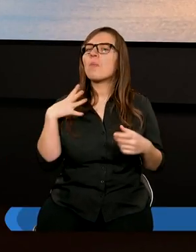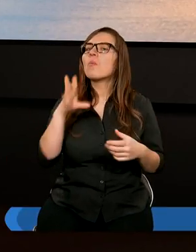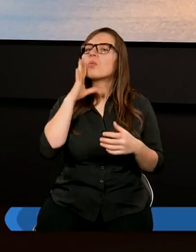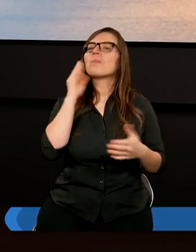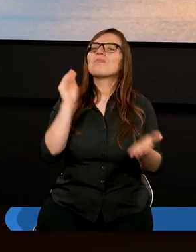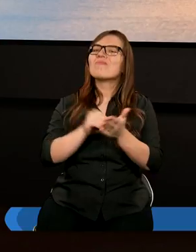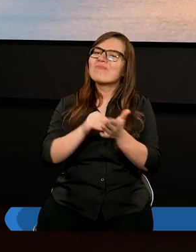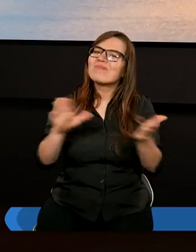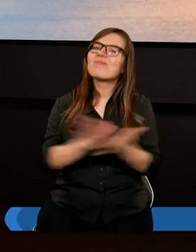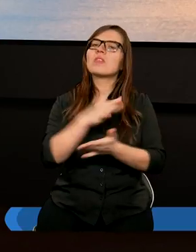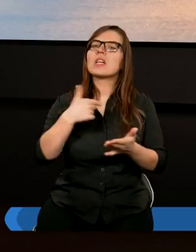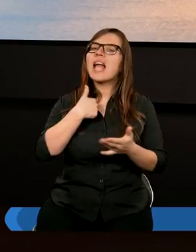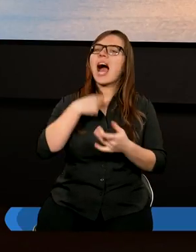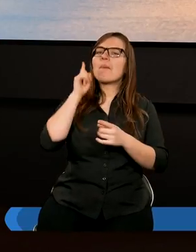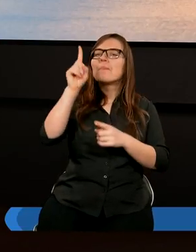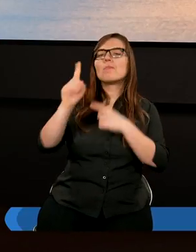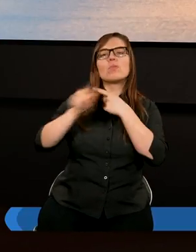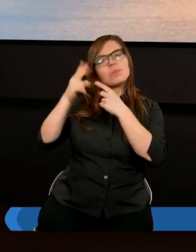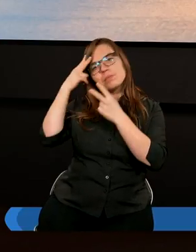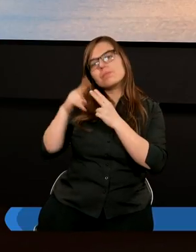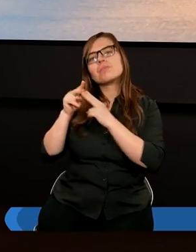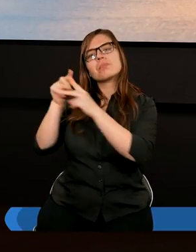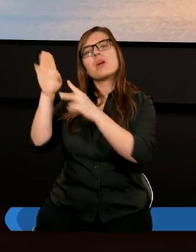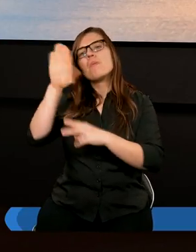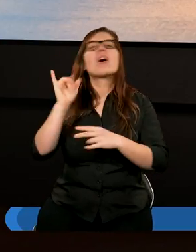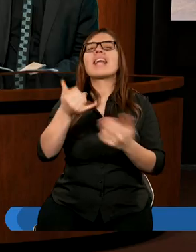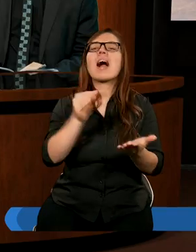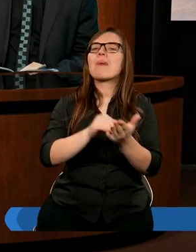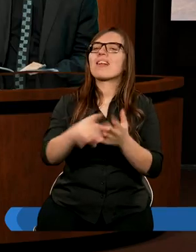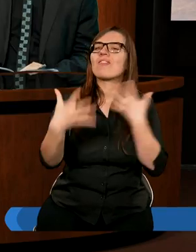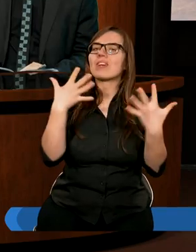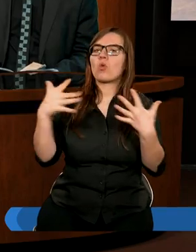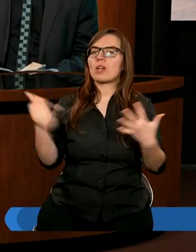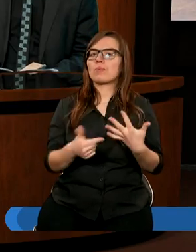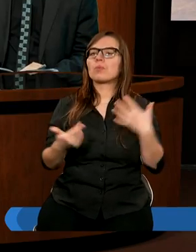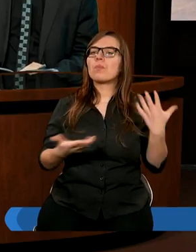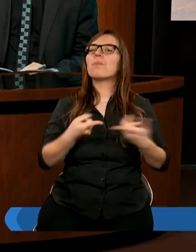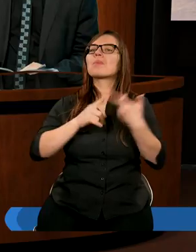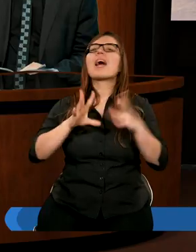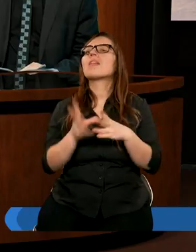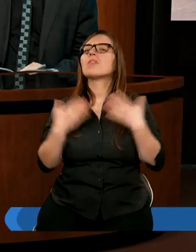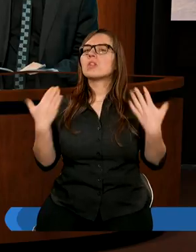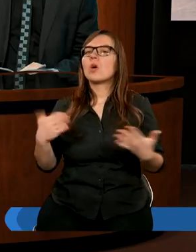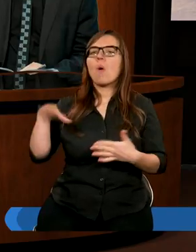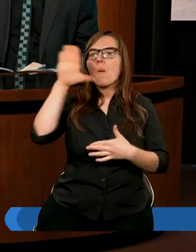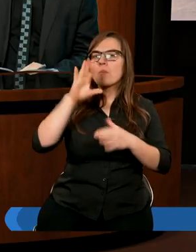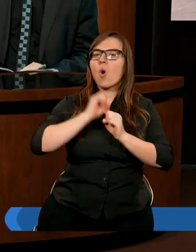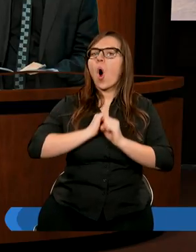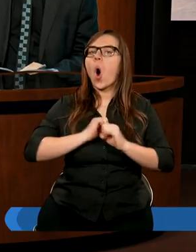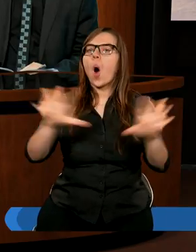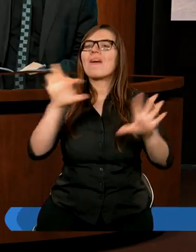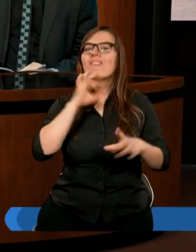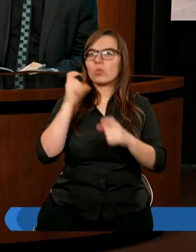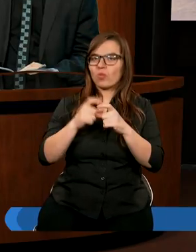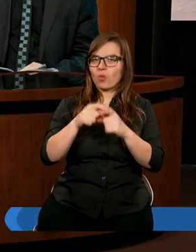nawyk nasz. Jak to ma wyglądać praktycznie? Przede wszystkim Bóg objawił się w